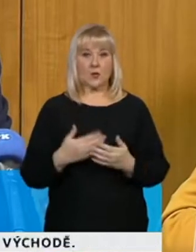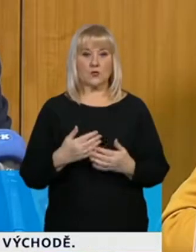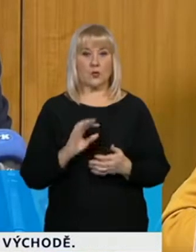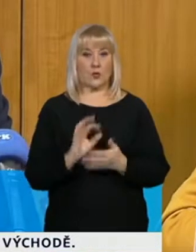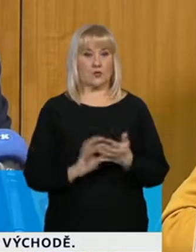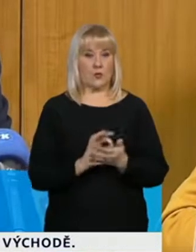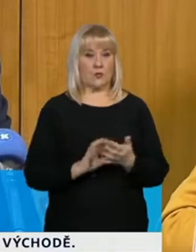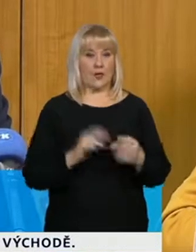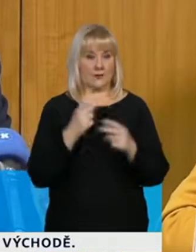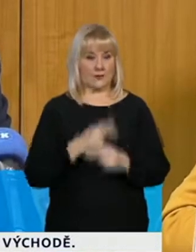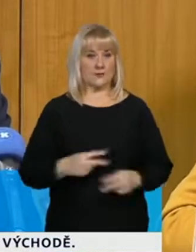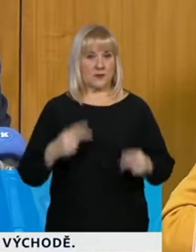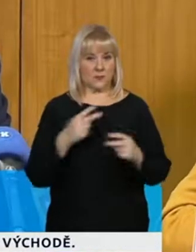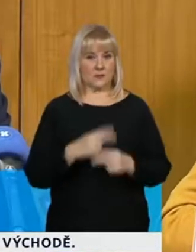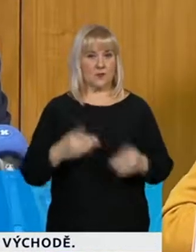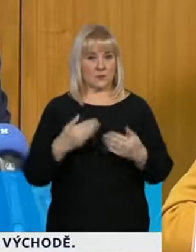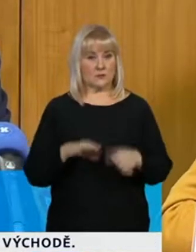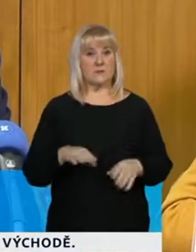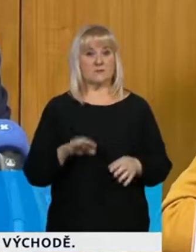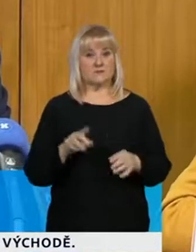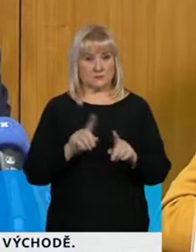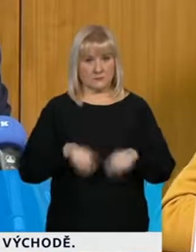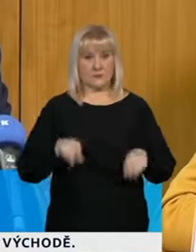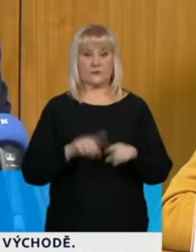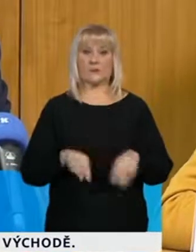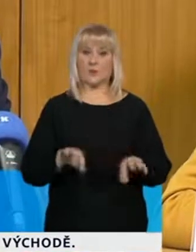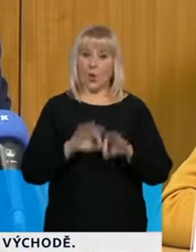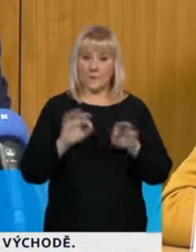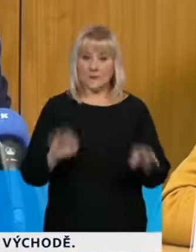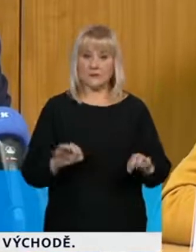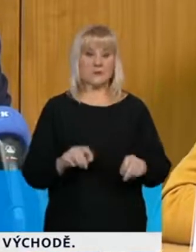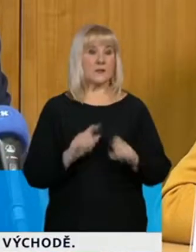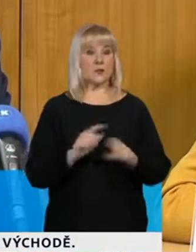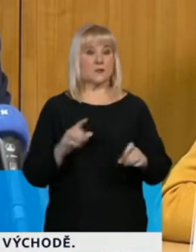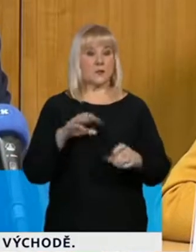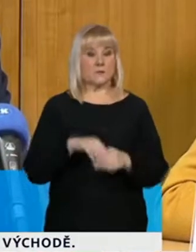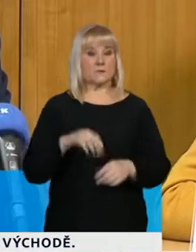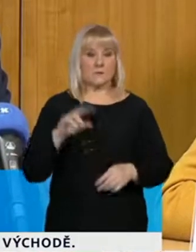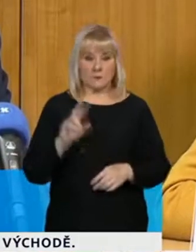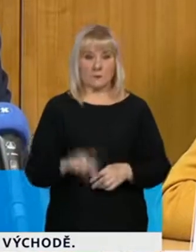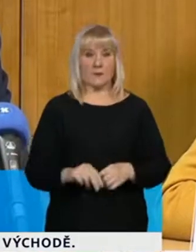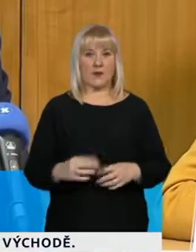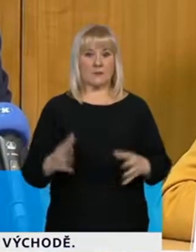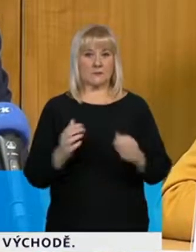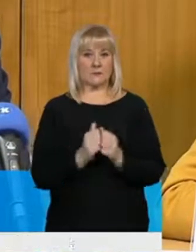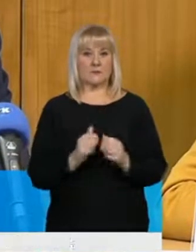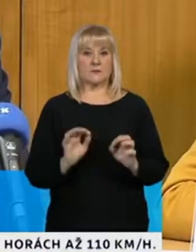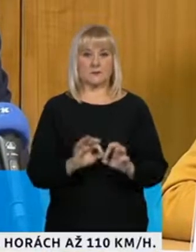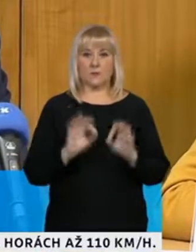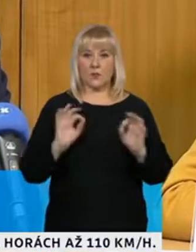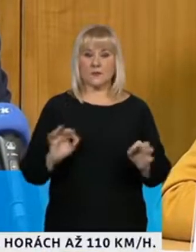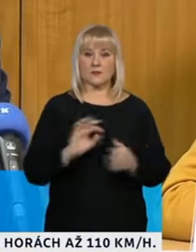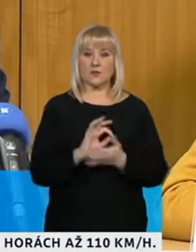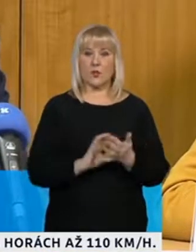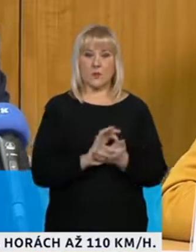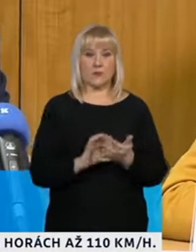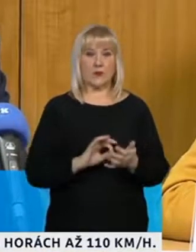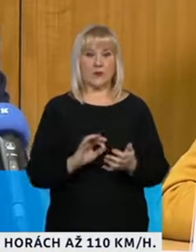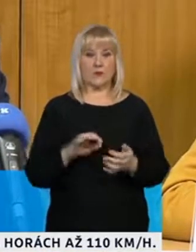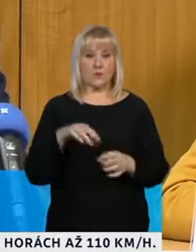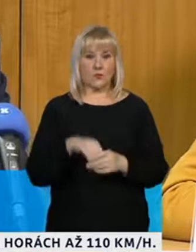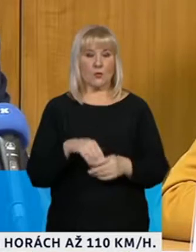restaurací stále, doba otevření restaurací stále omezená, protože ono to sebou nese i omezení doby, po kterou je možno